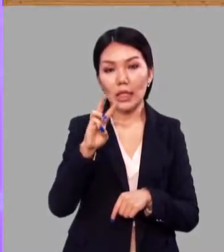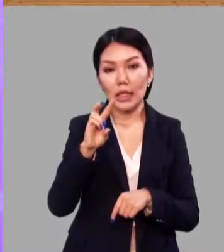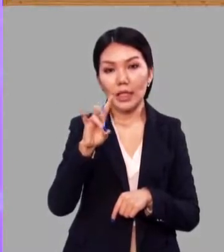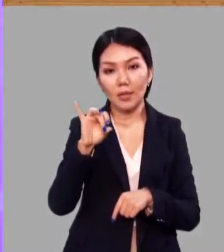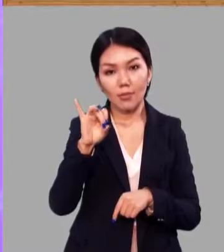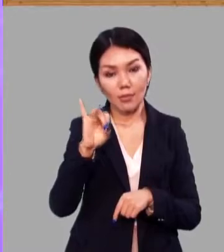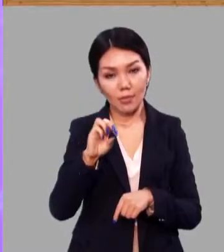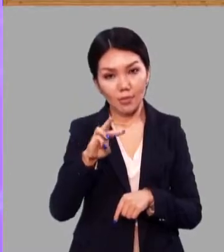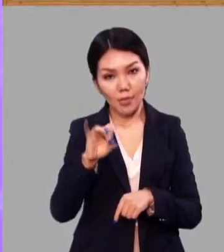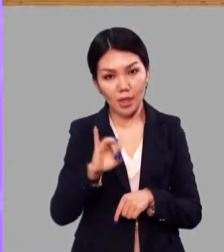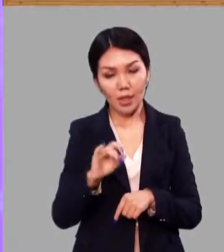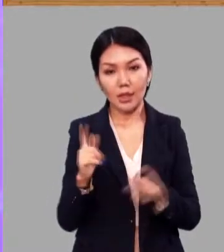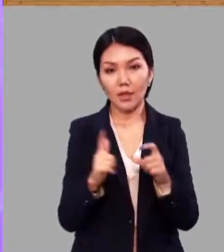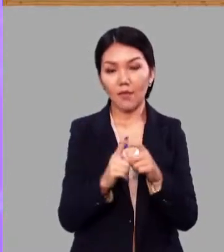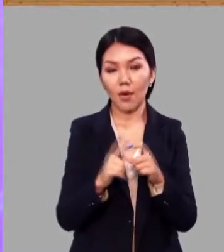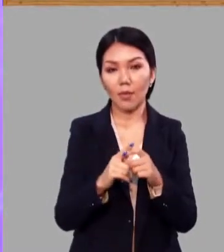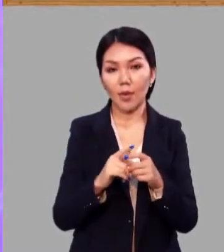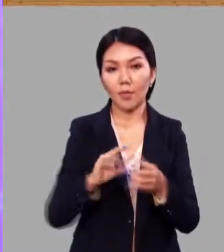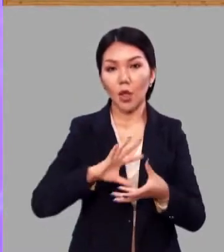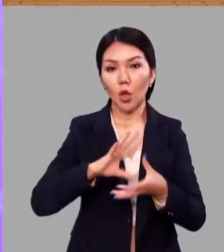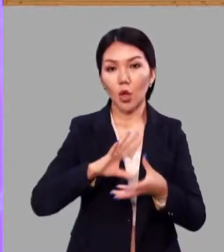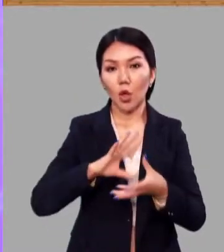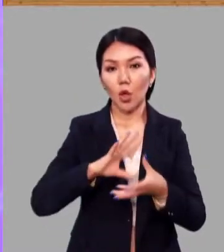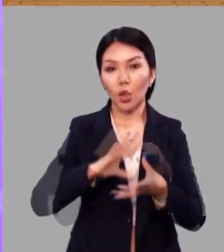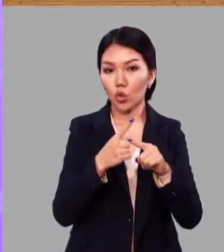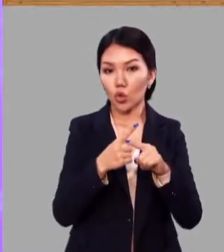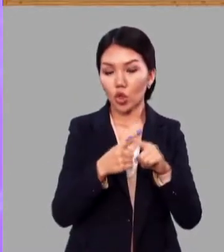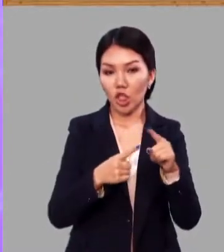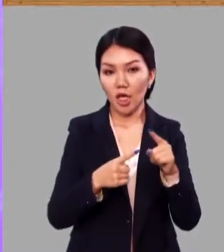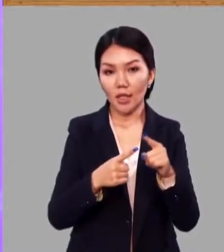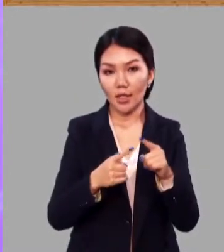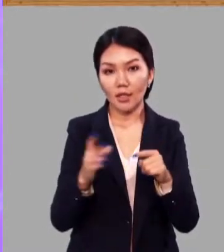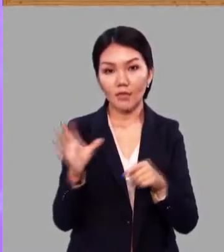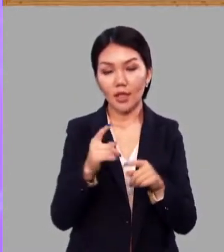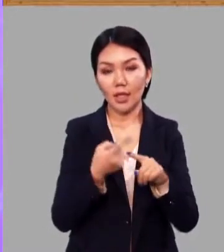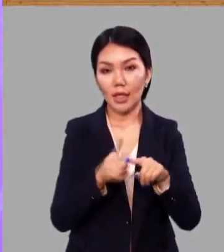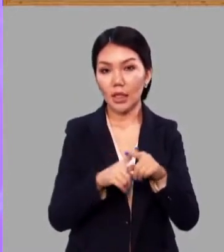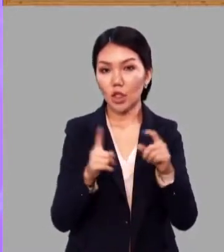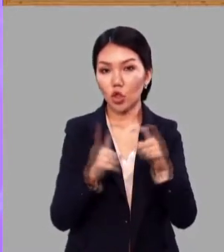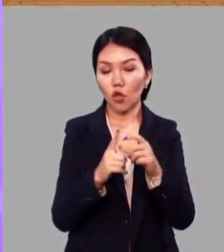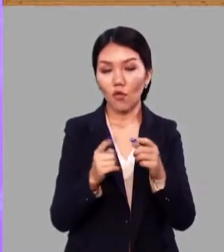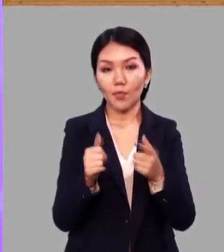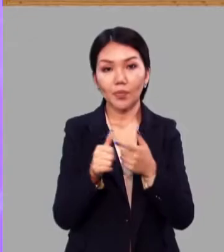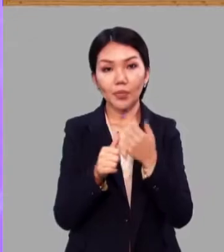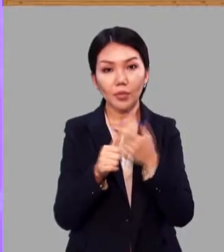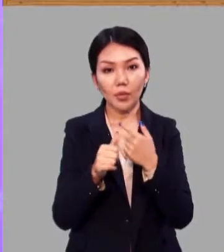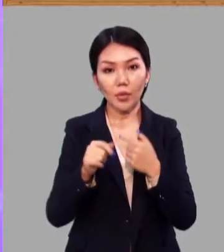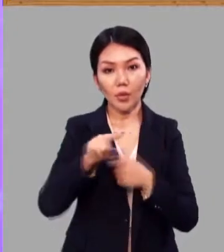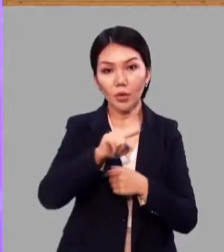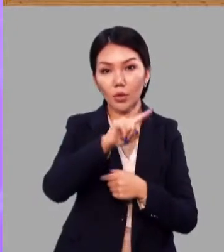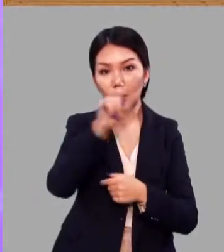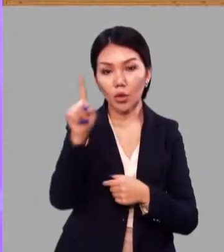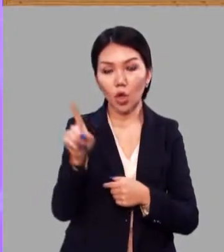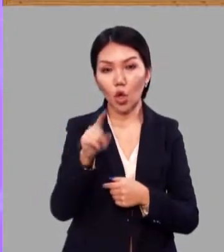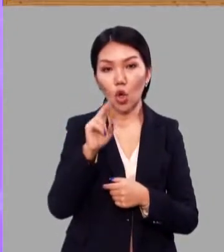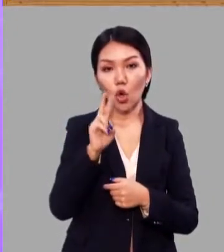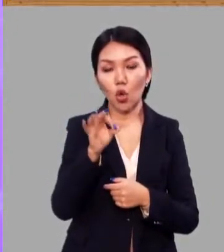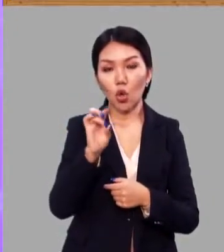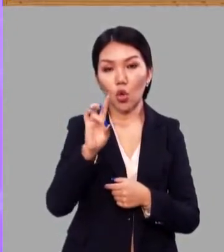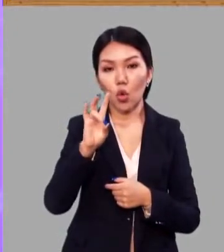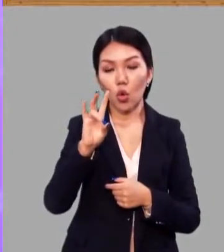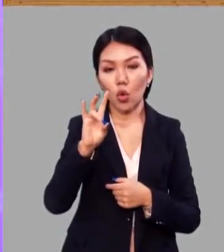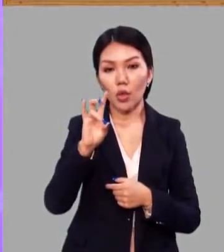родственных слов называют корнем слова. Это слово,